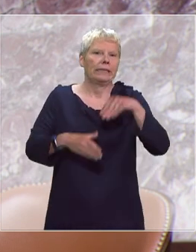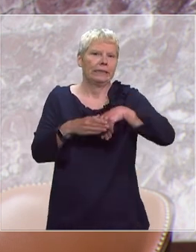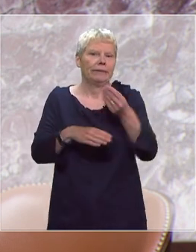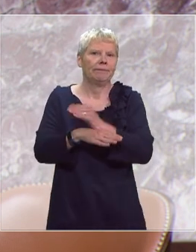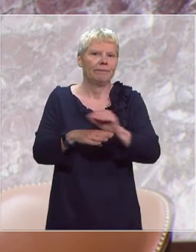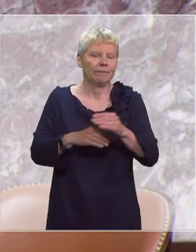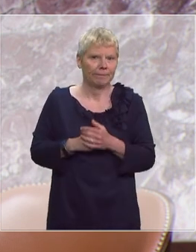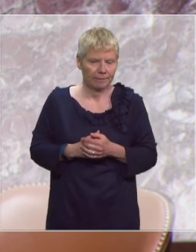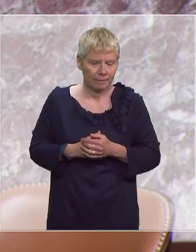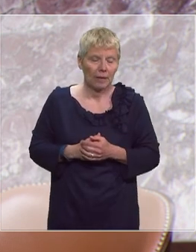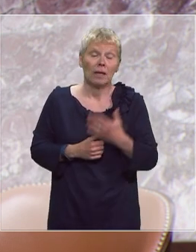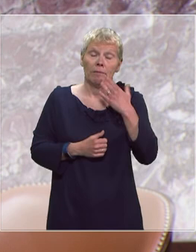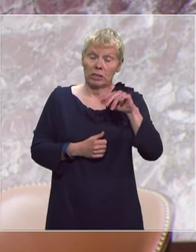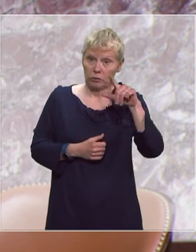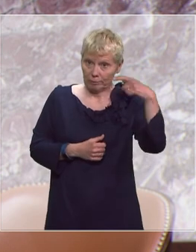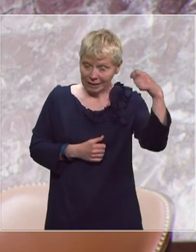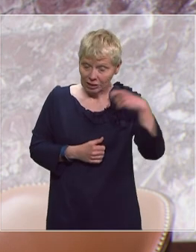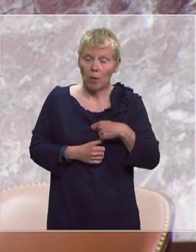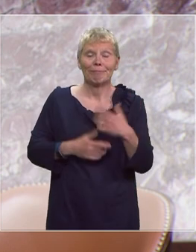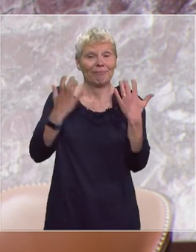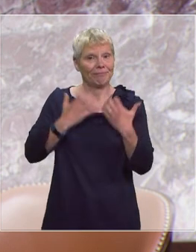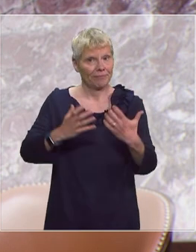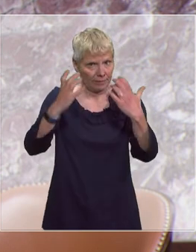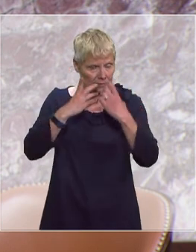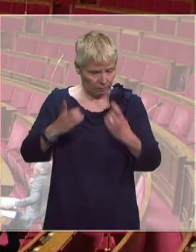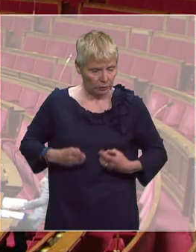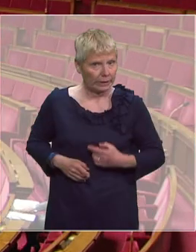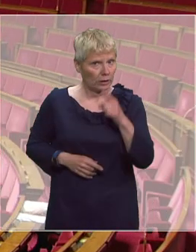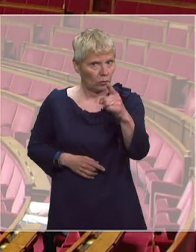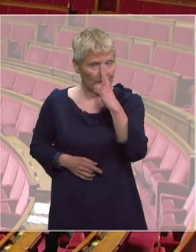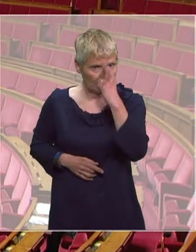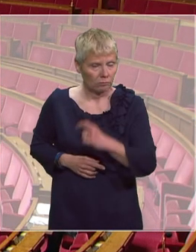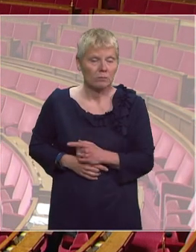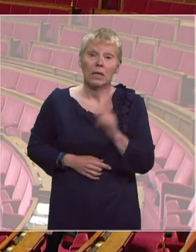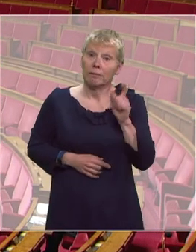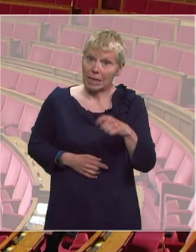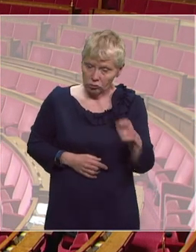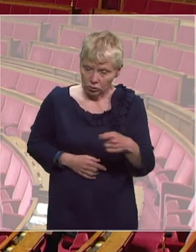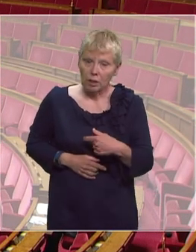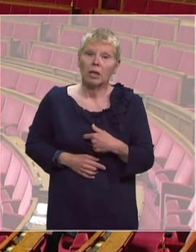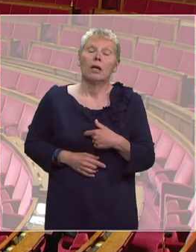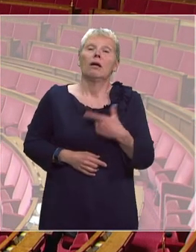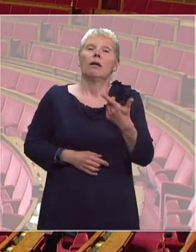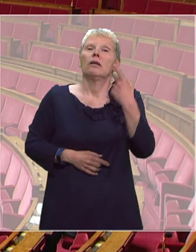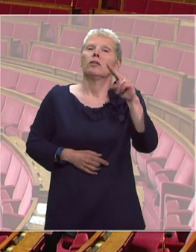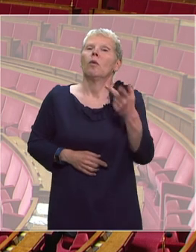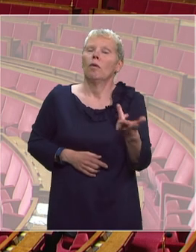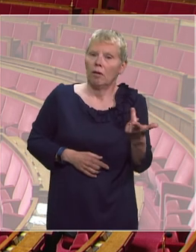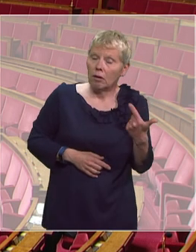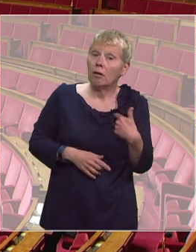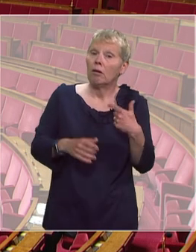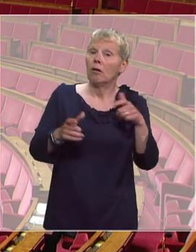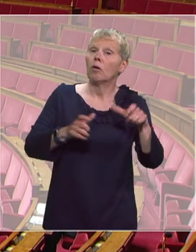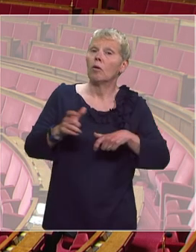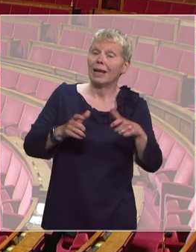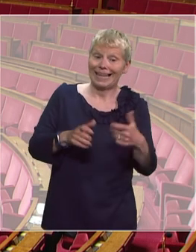merci monsieur le président madame messieurs les députés monsieur le député évidemment je salue aussi Emmanuel Antoine qui a suivi minute par